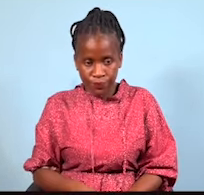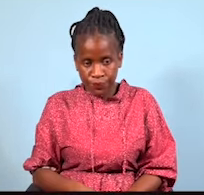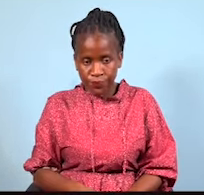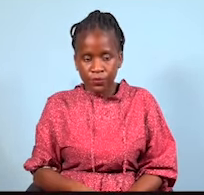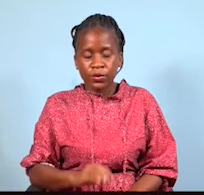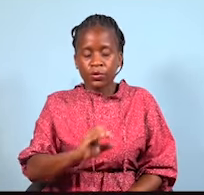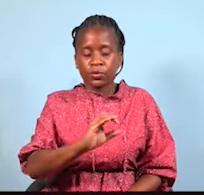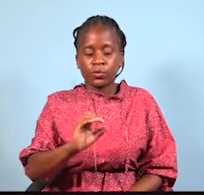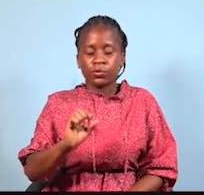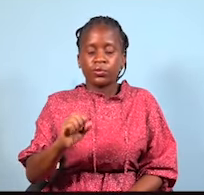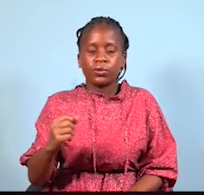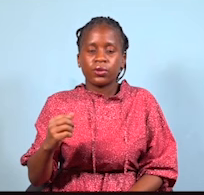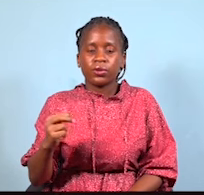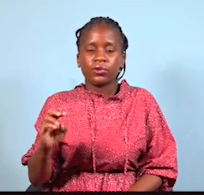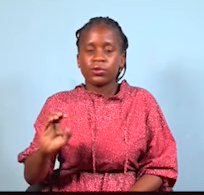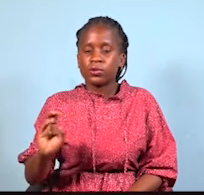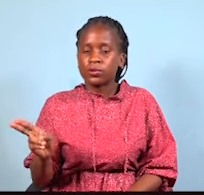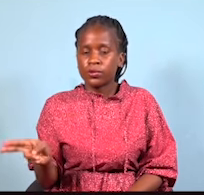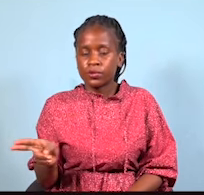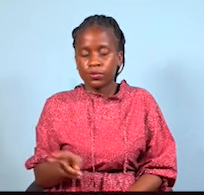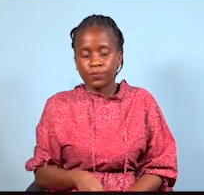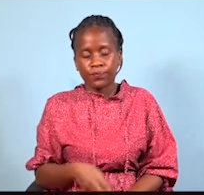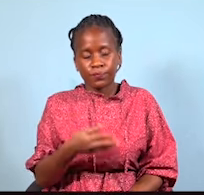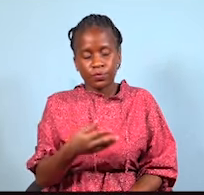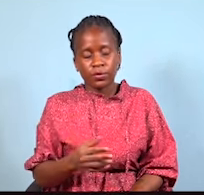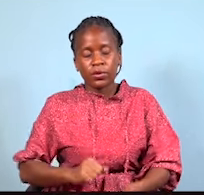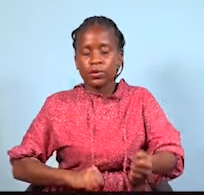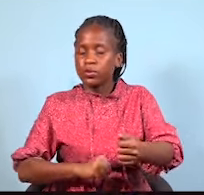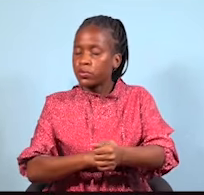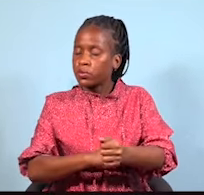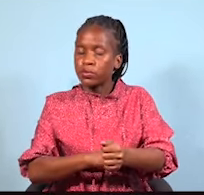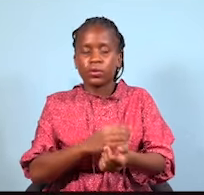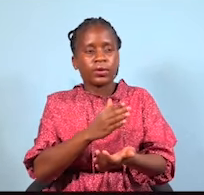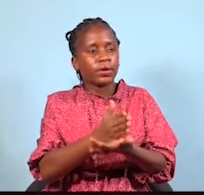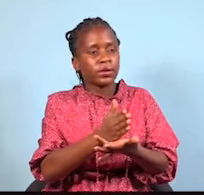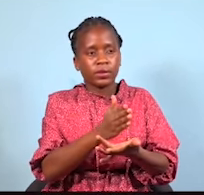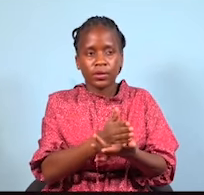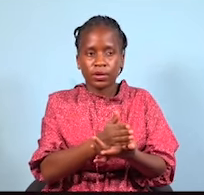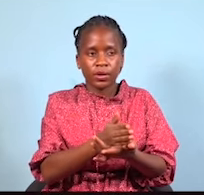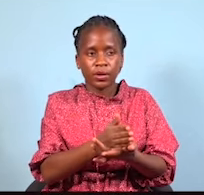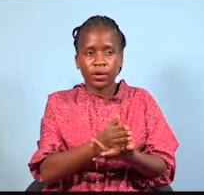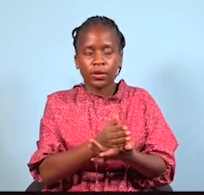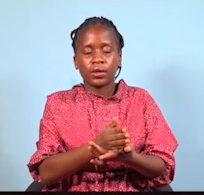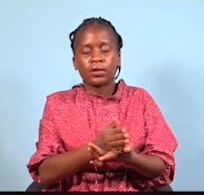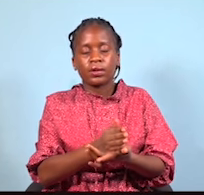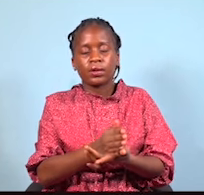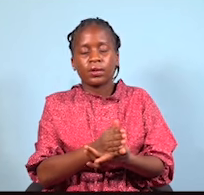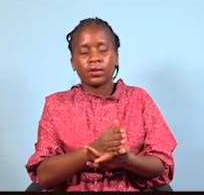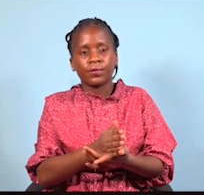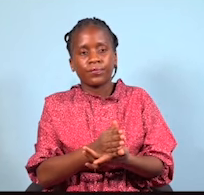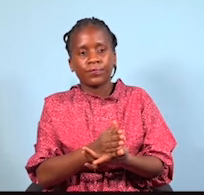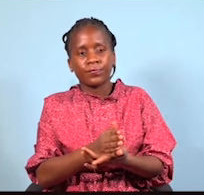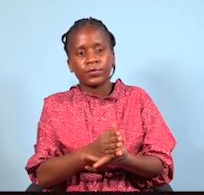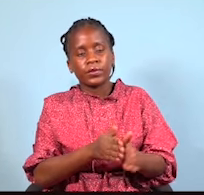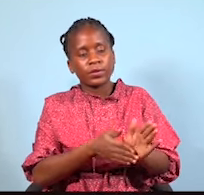Wanatua sana support kwenye hizi startups. Kabisa, wanatua feather bandu. Hei, wanatua